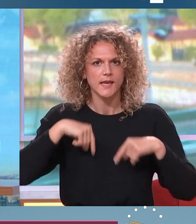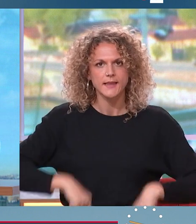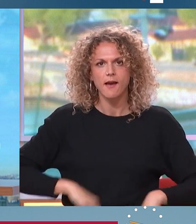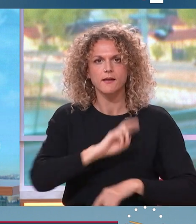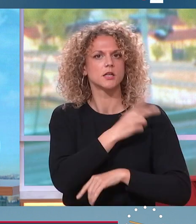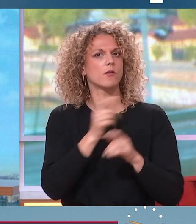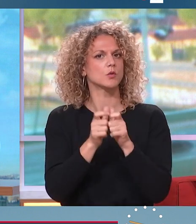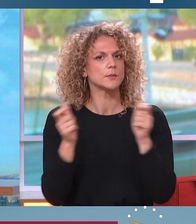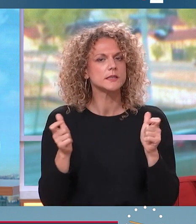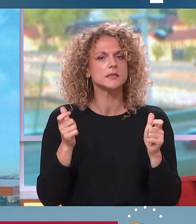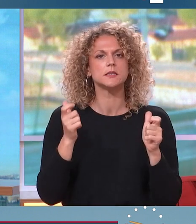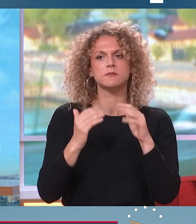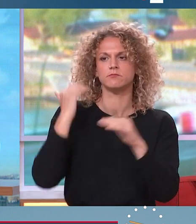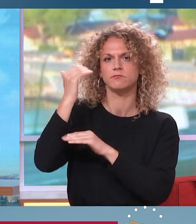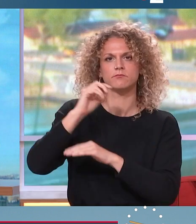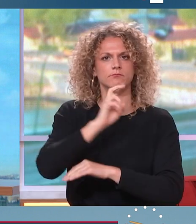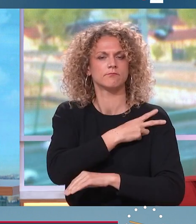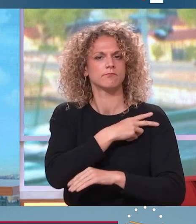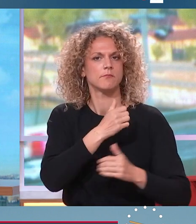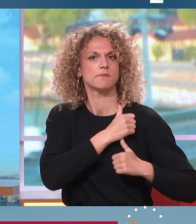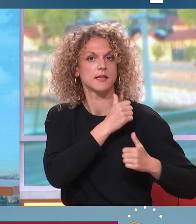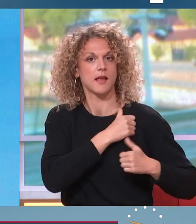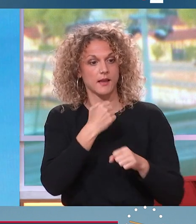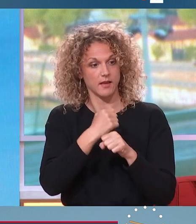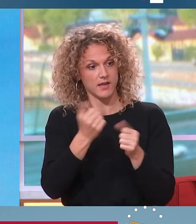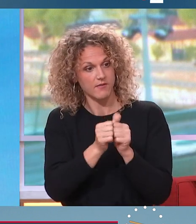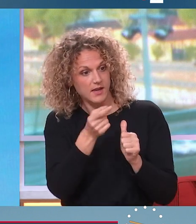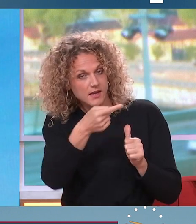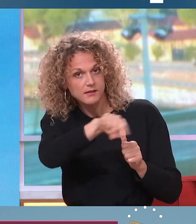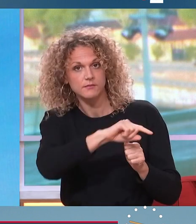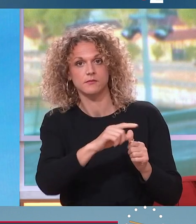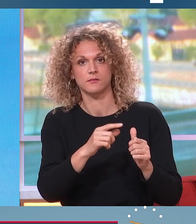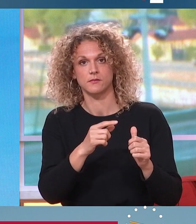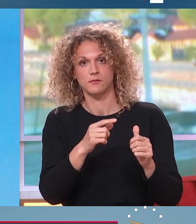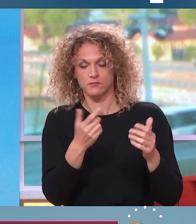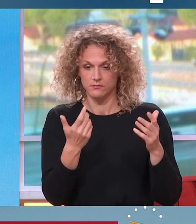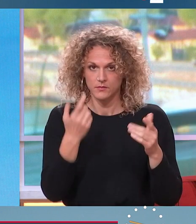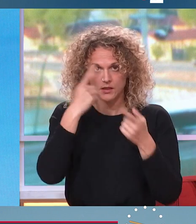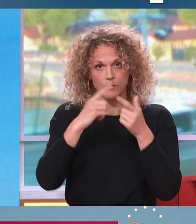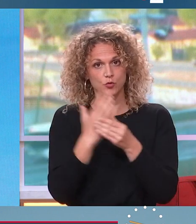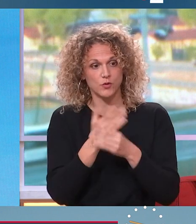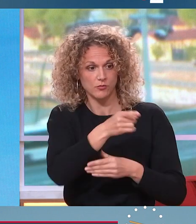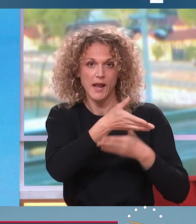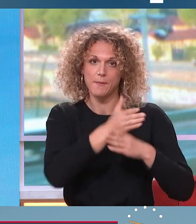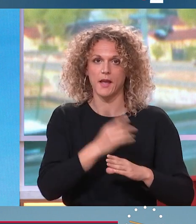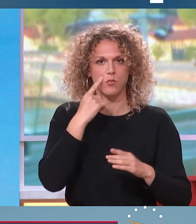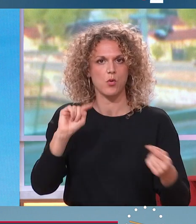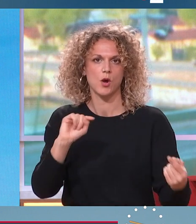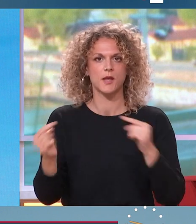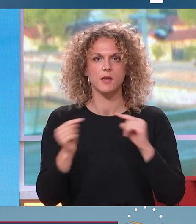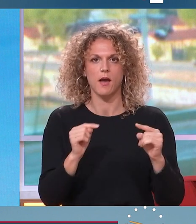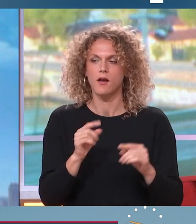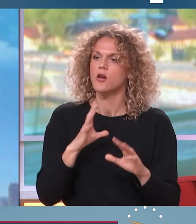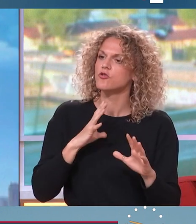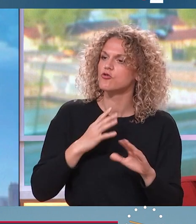'entreprise, des hauts militaires, etc., qui travaillent avec elle sur les dossiers, donc elle est parfaitement prête pour ce débat. Mais y-t des erreurs